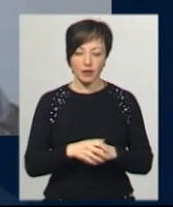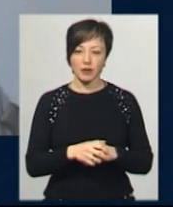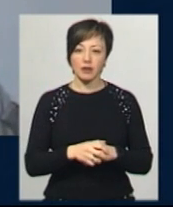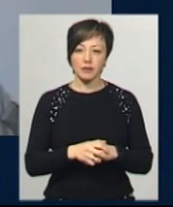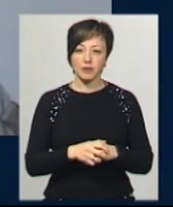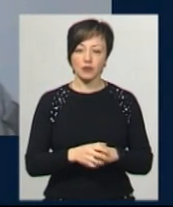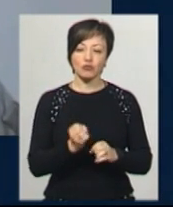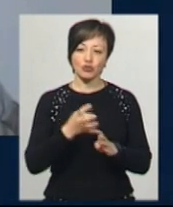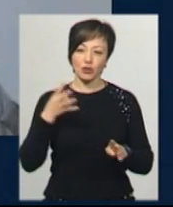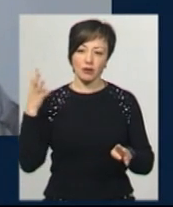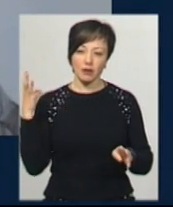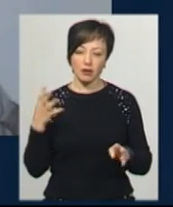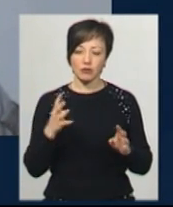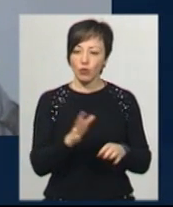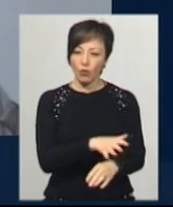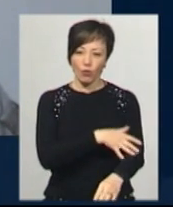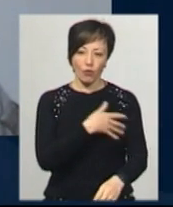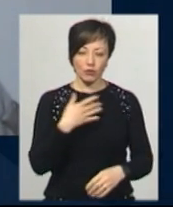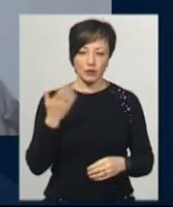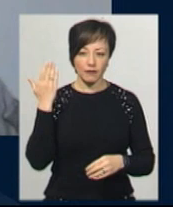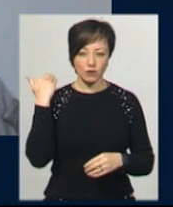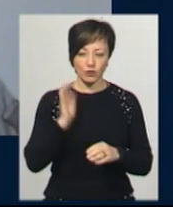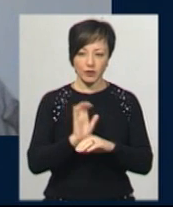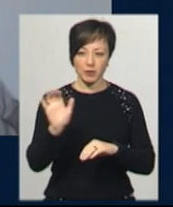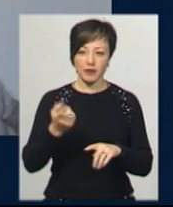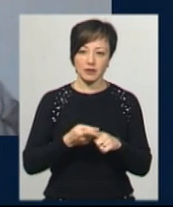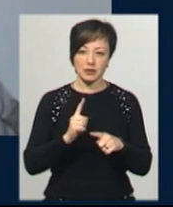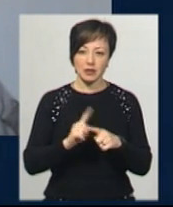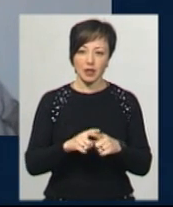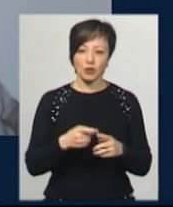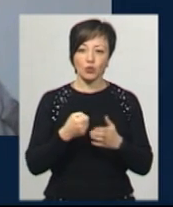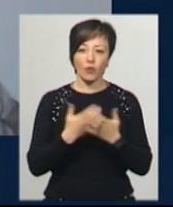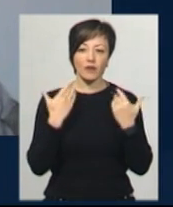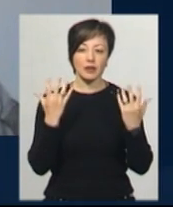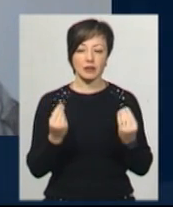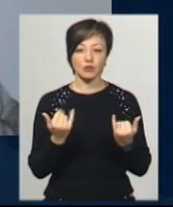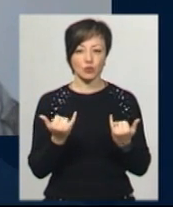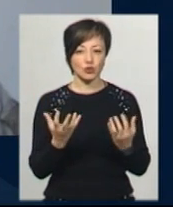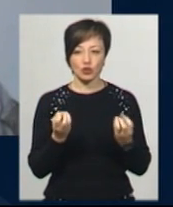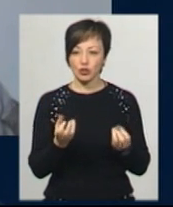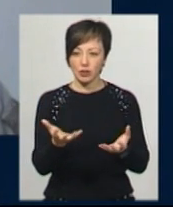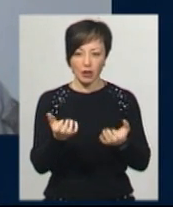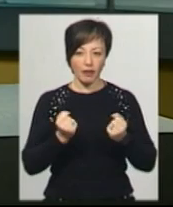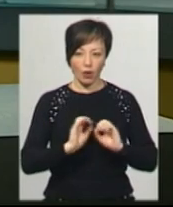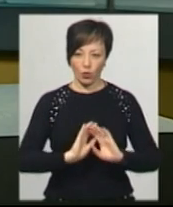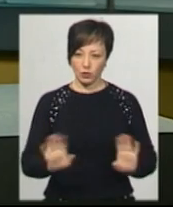видно, там велика черга, тому що ми вже давно відправили цей аналіз, ще до вихідних, і на сьогодні ми його не отримали.